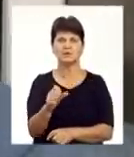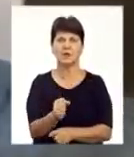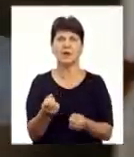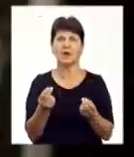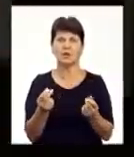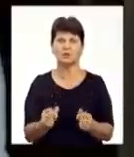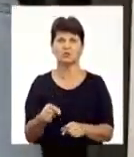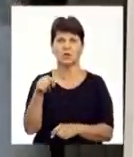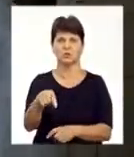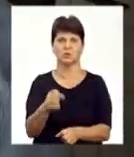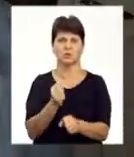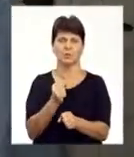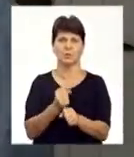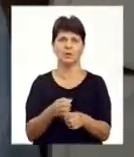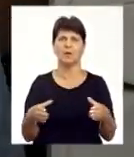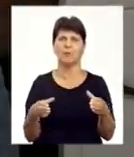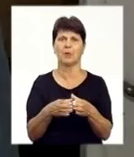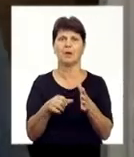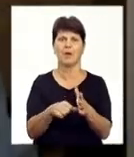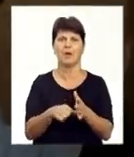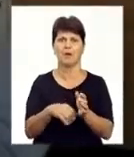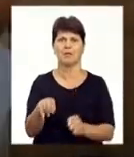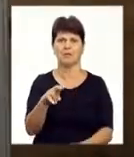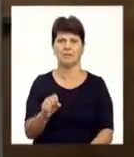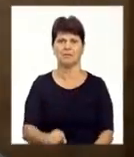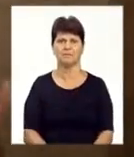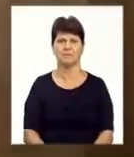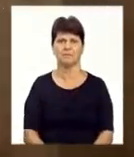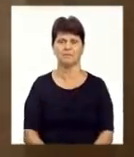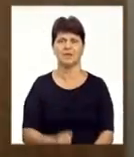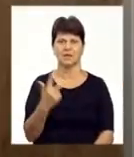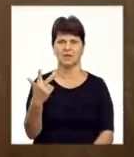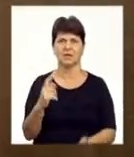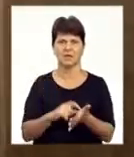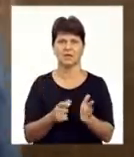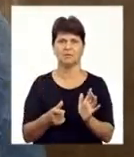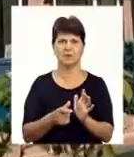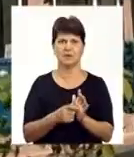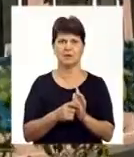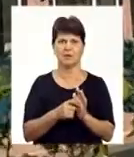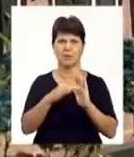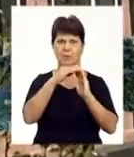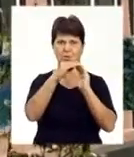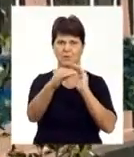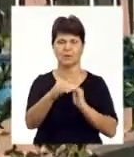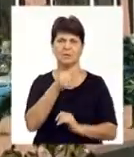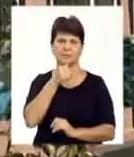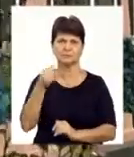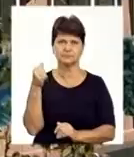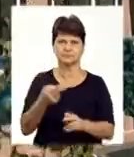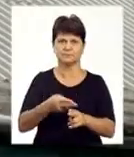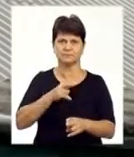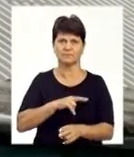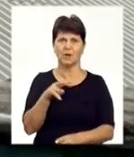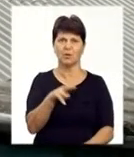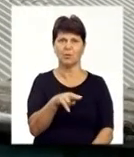бригада робила, в цих трьох кімнатах робили потонки. Минуло річ відшкодування Любов